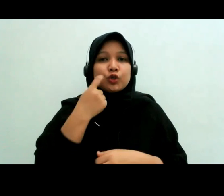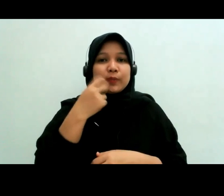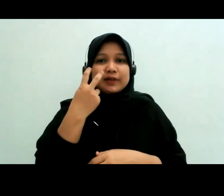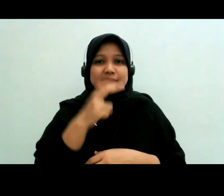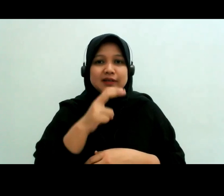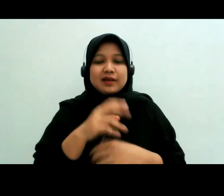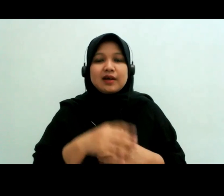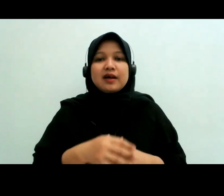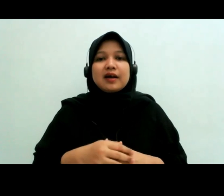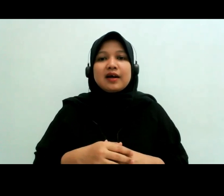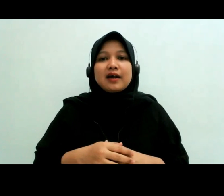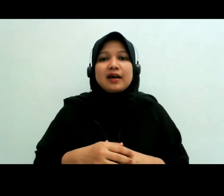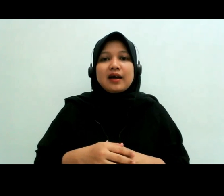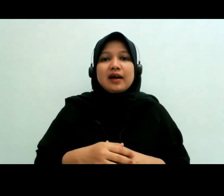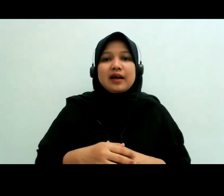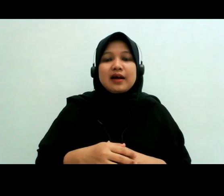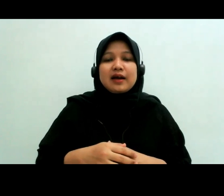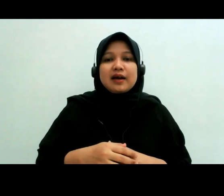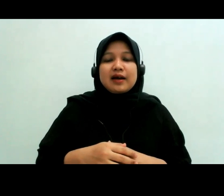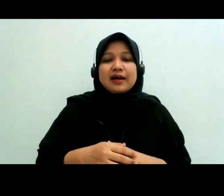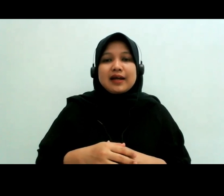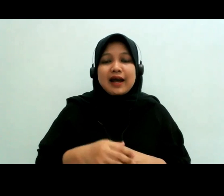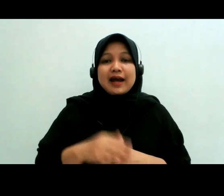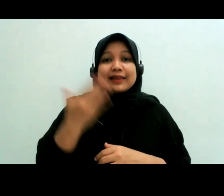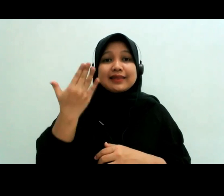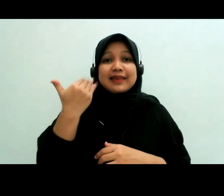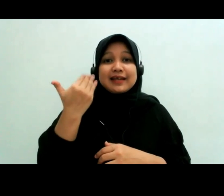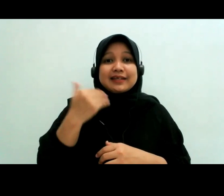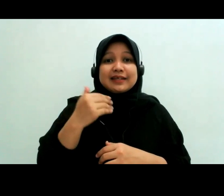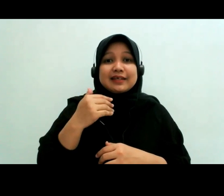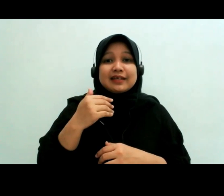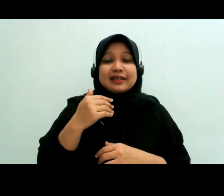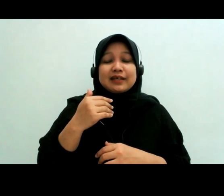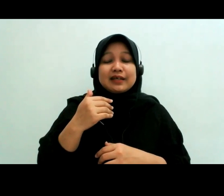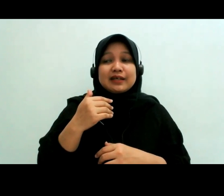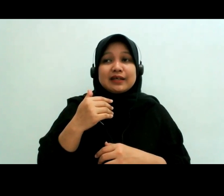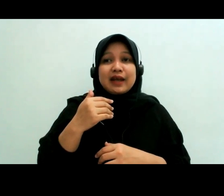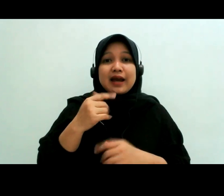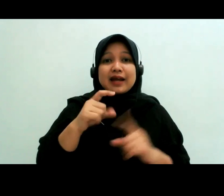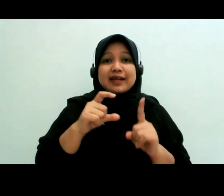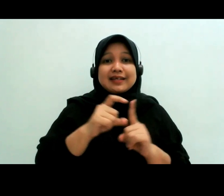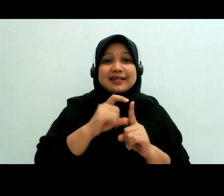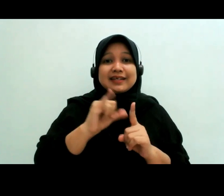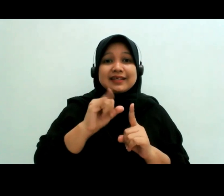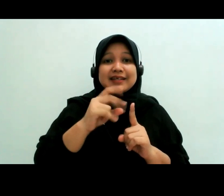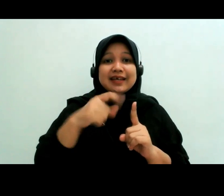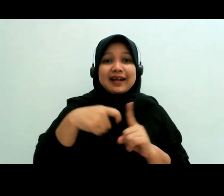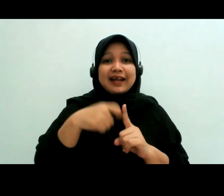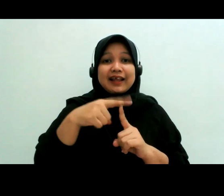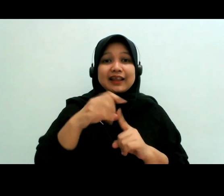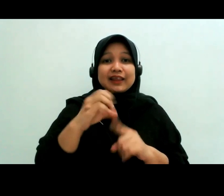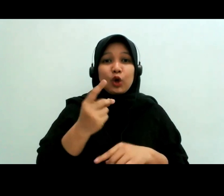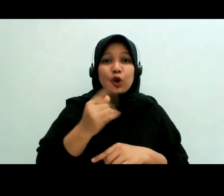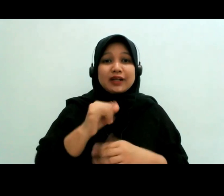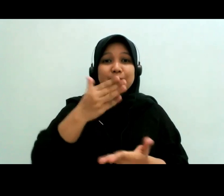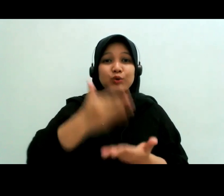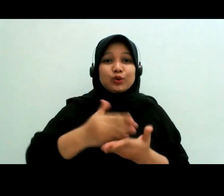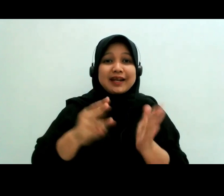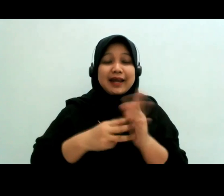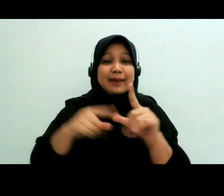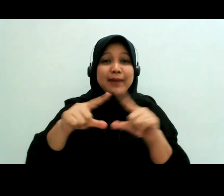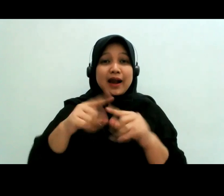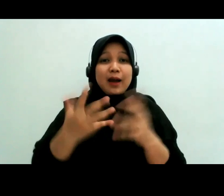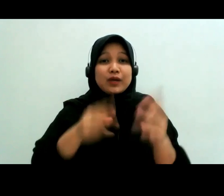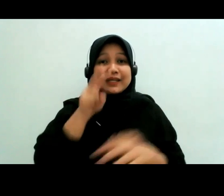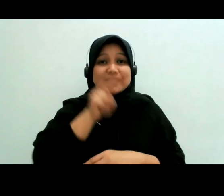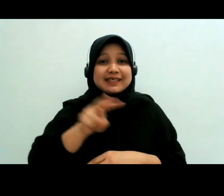di direktori putusan yang tadi saya sebut ya itu bisa pakai kata kunci tuh tapi apa namanya ya